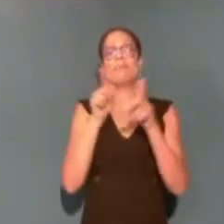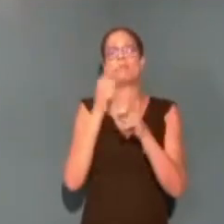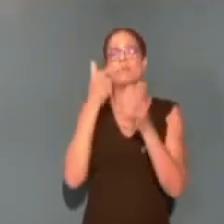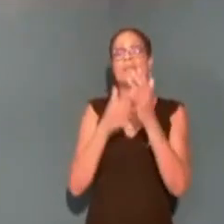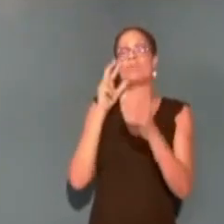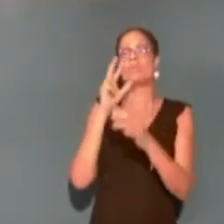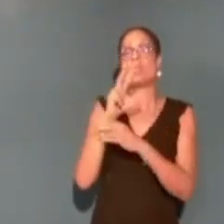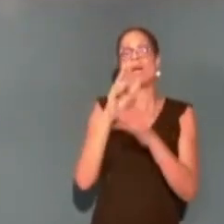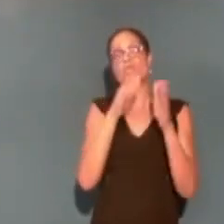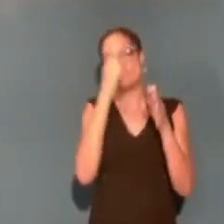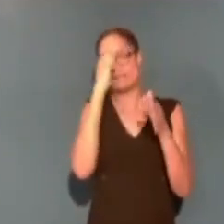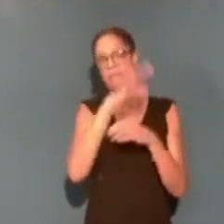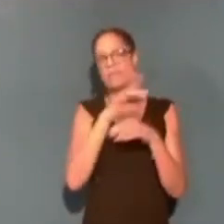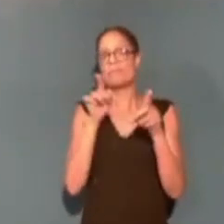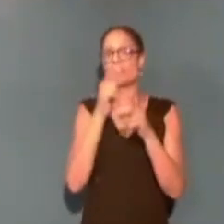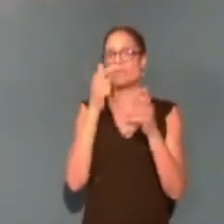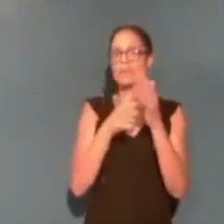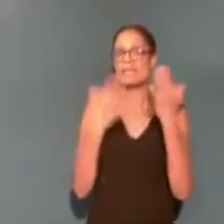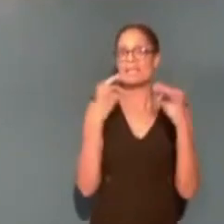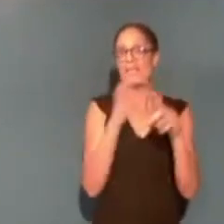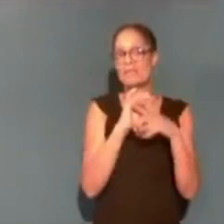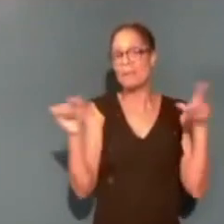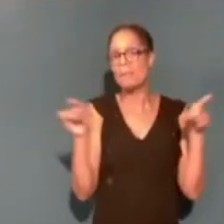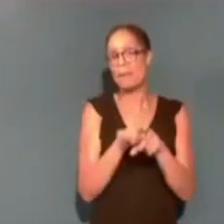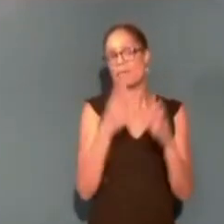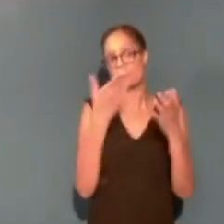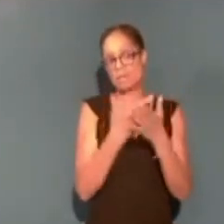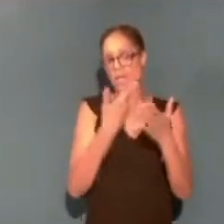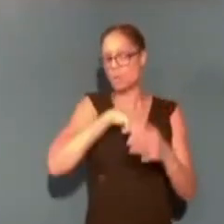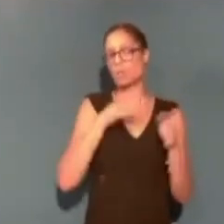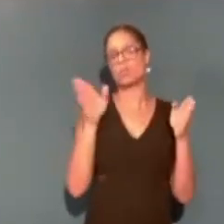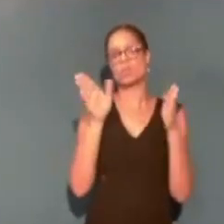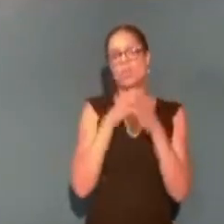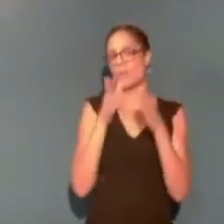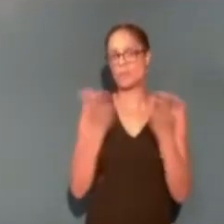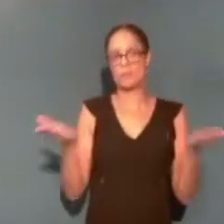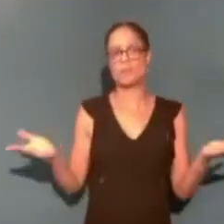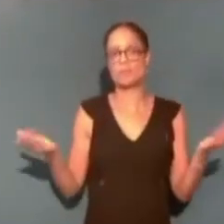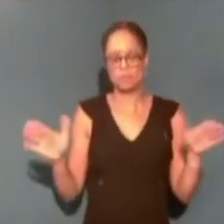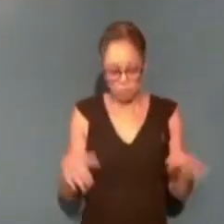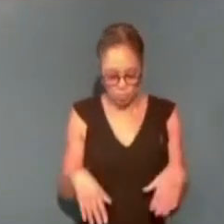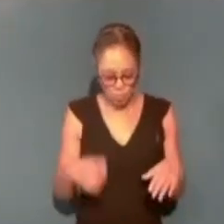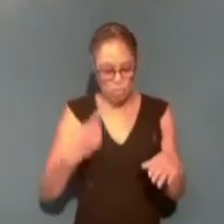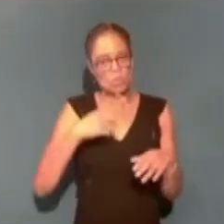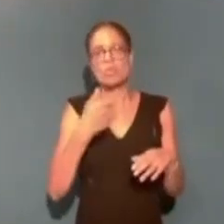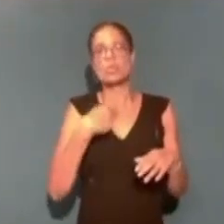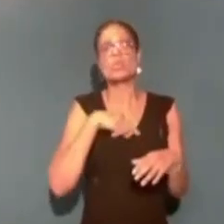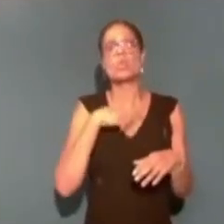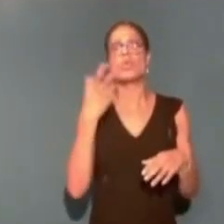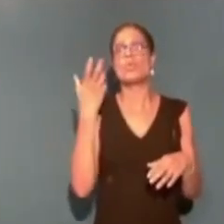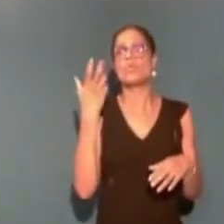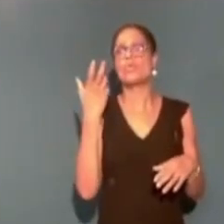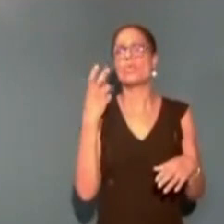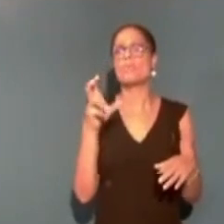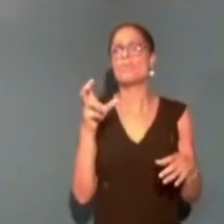comme ça s'est fait en 2010. En tout cas, c'est notre revendication. C'est pour cela que nous ne souhaitons pas que ça se règle entre nous